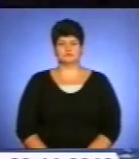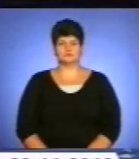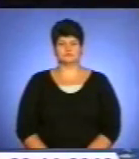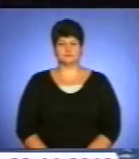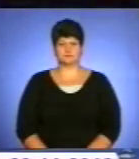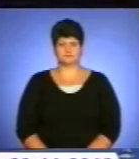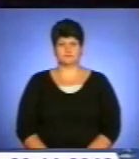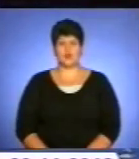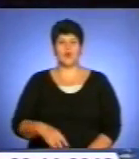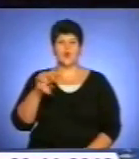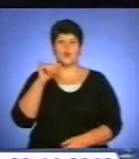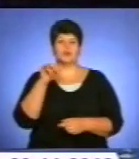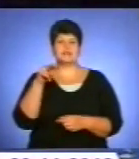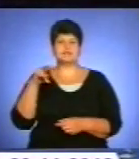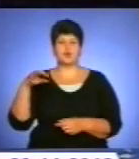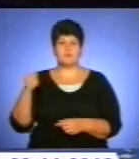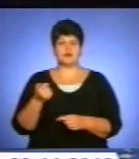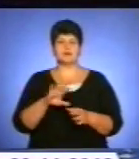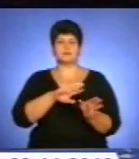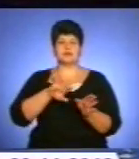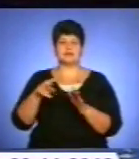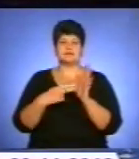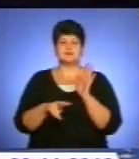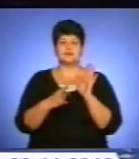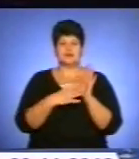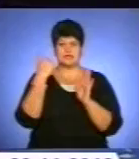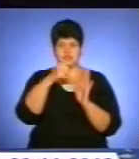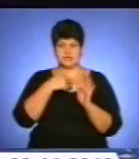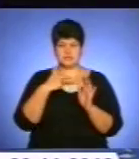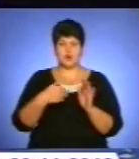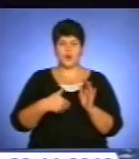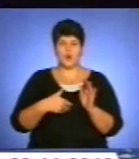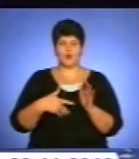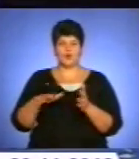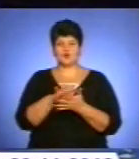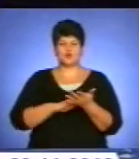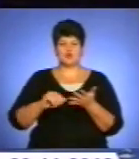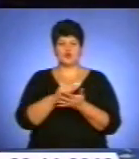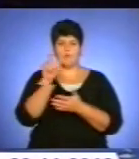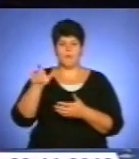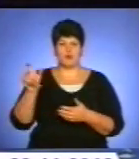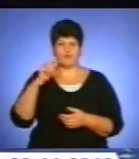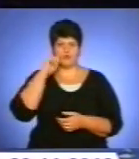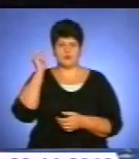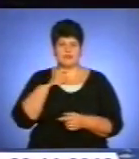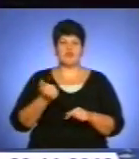У листопаді цьогоріч минає 79-та річниця Голодомору в Україні. Пам'ять загиблих у цій жахливій трагедії